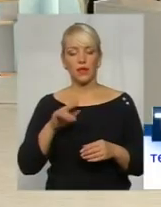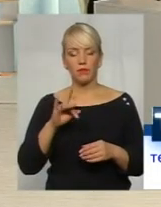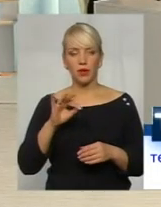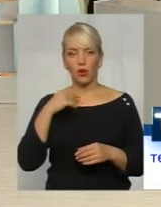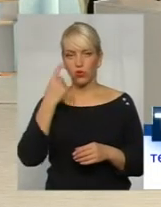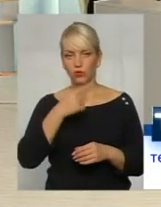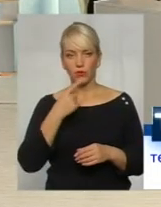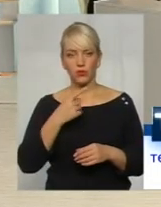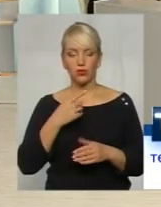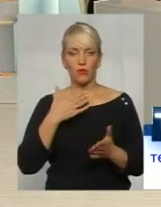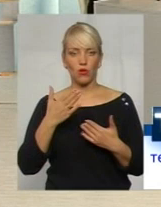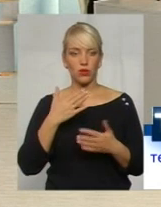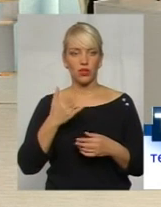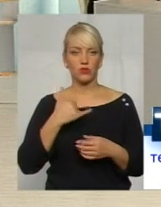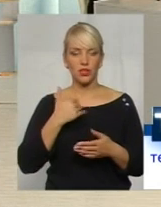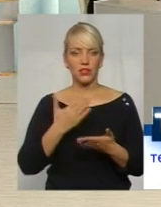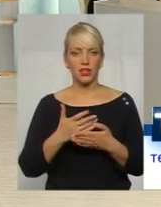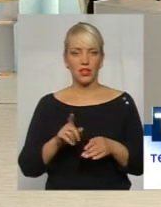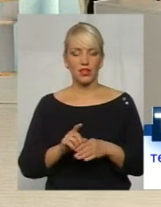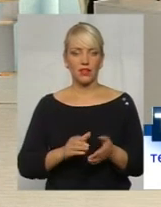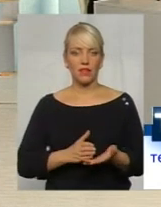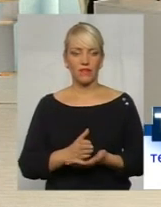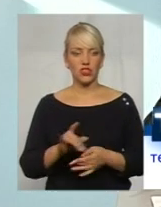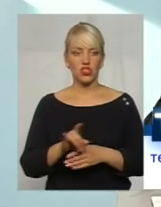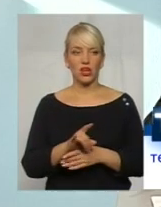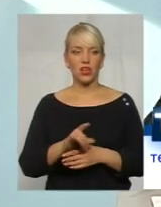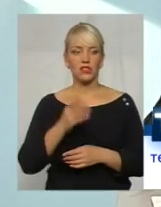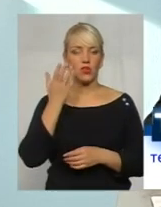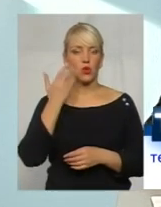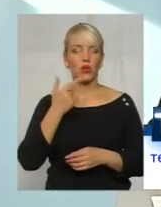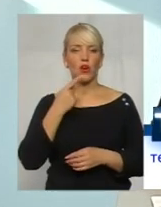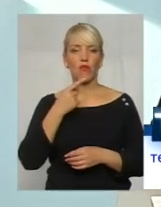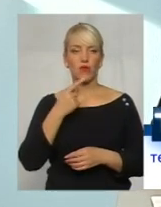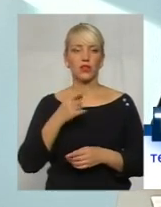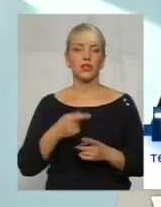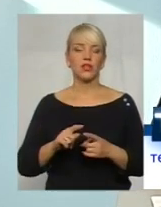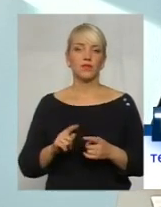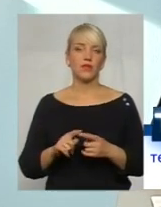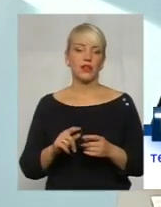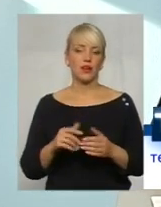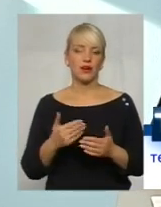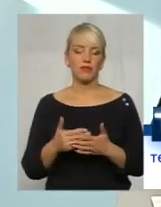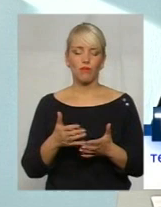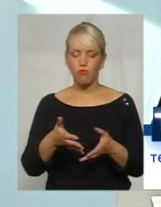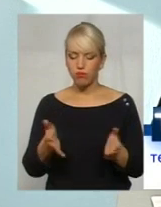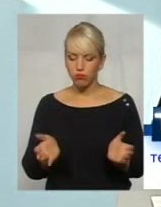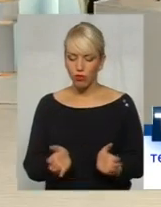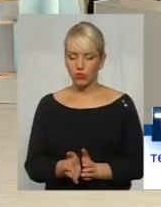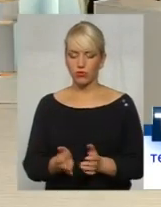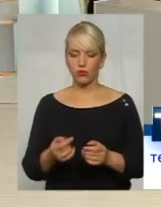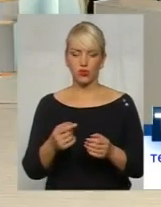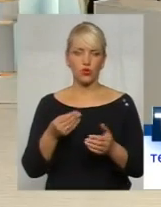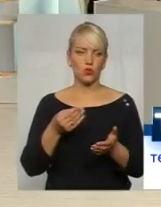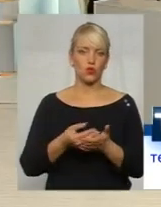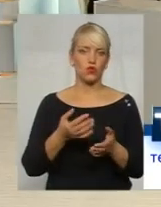контакті, коли у нас є такі від шахрайства, що на вулиці пропонують посуд, як ви говорили. Коштовні вироби. Коштовні